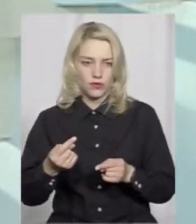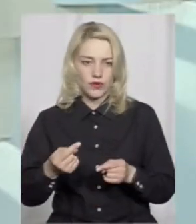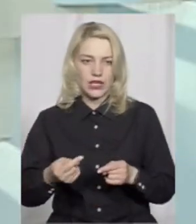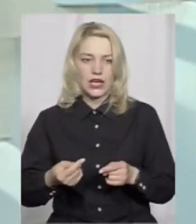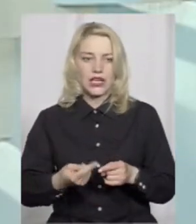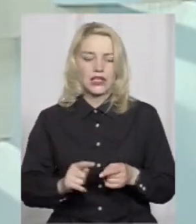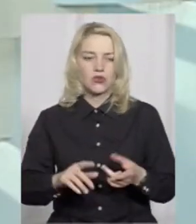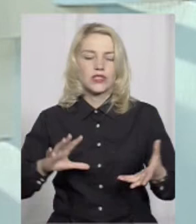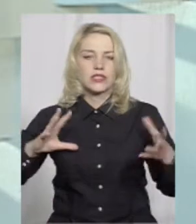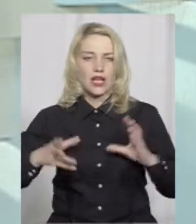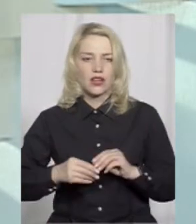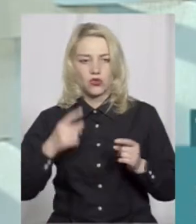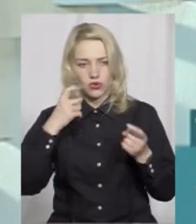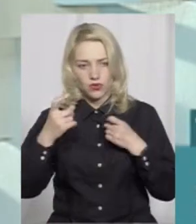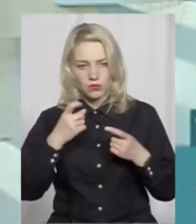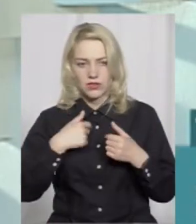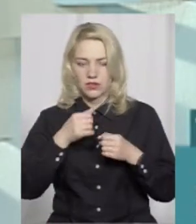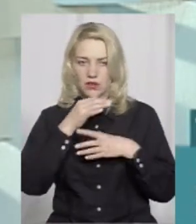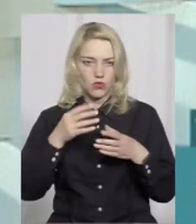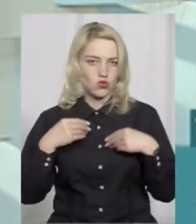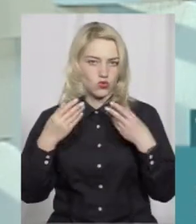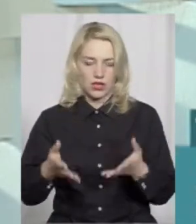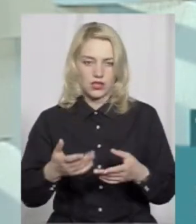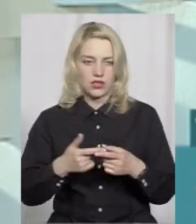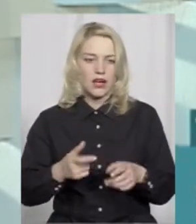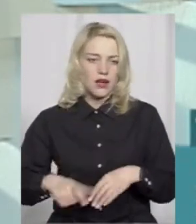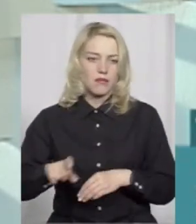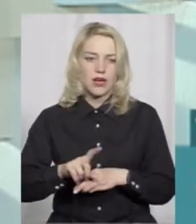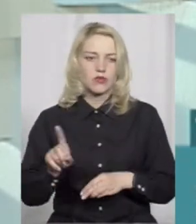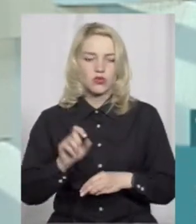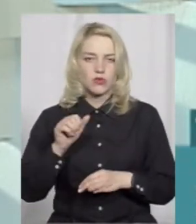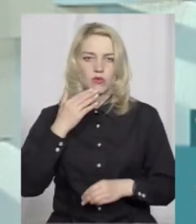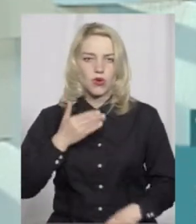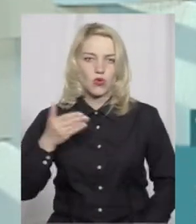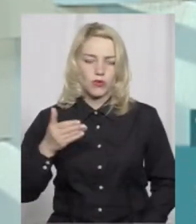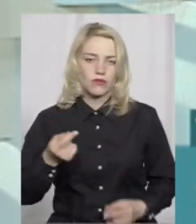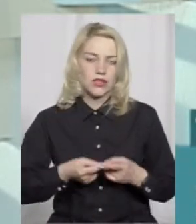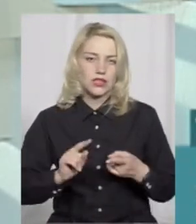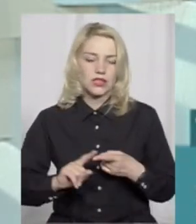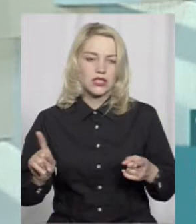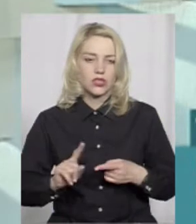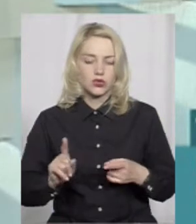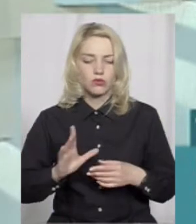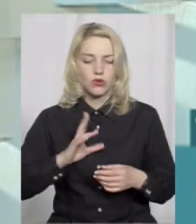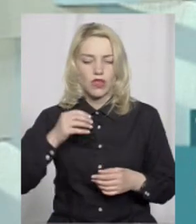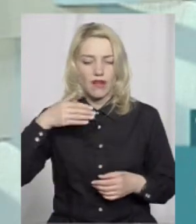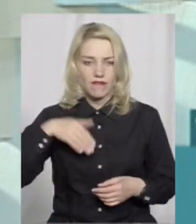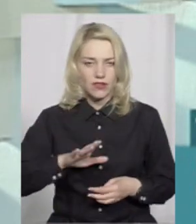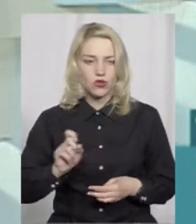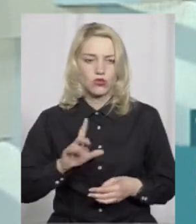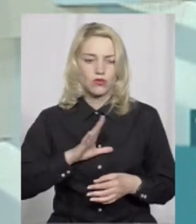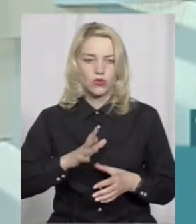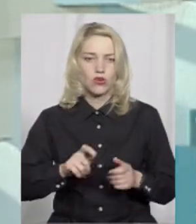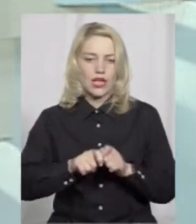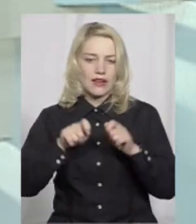Тому такої загальної інформації, чи бездетальної, я не можу надати. Тобто, максимум, я можу, це прокоментувати те, що, скажімо так, було на відео, те, що було в загальному